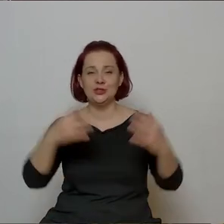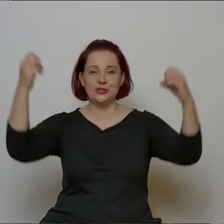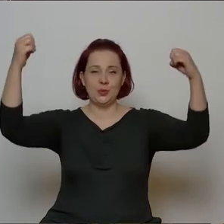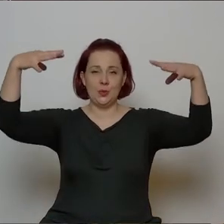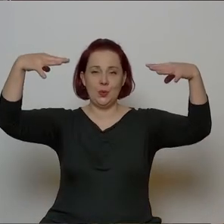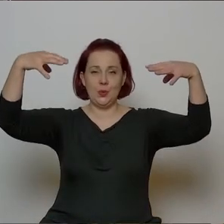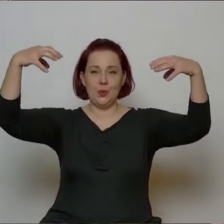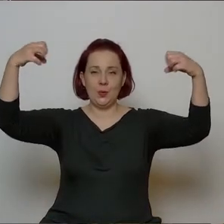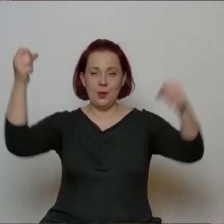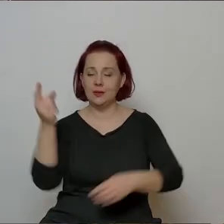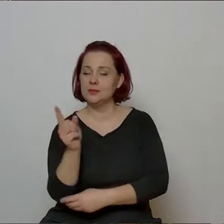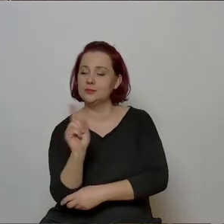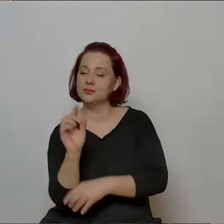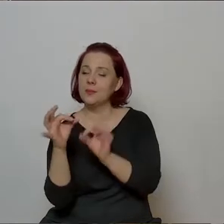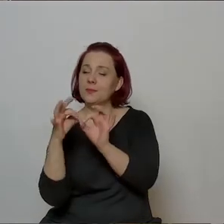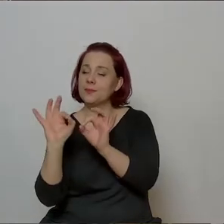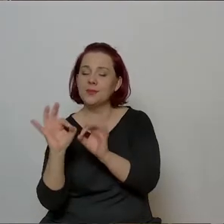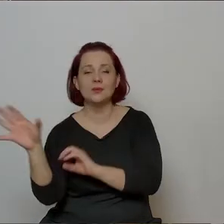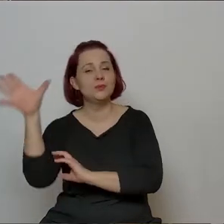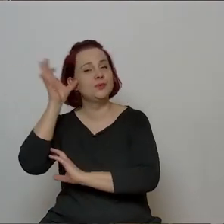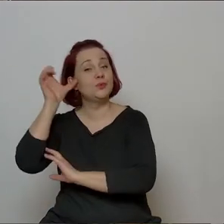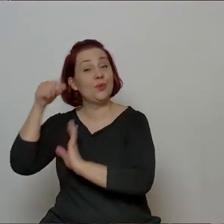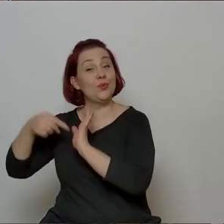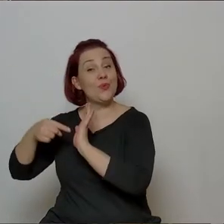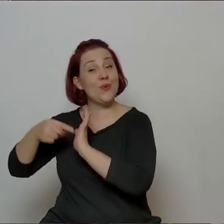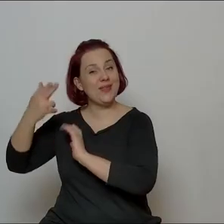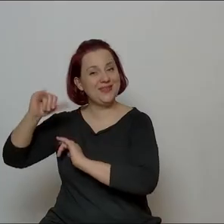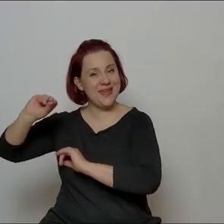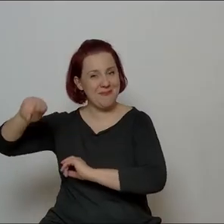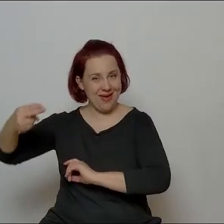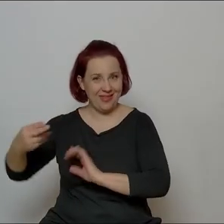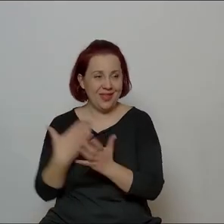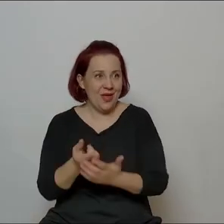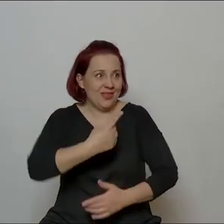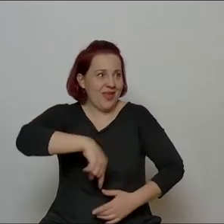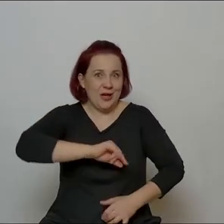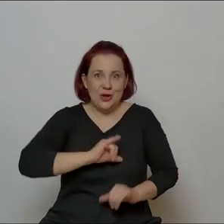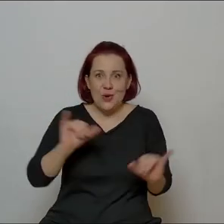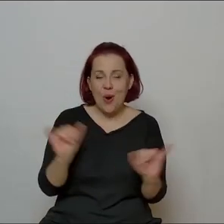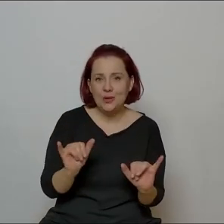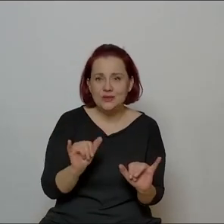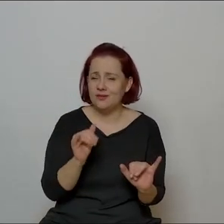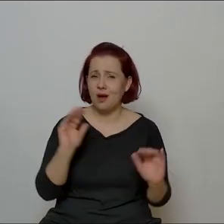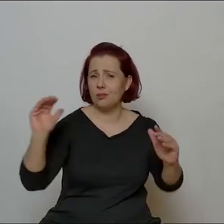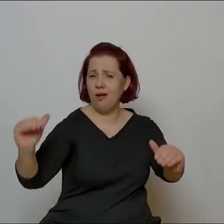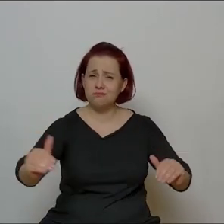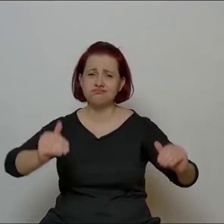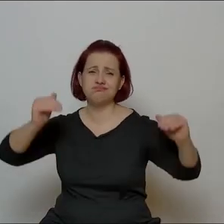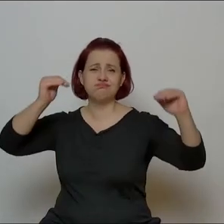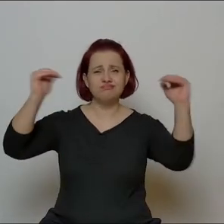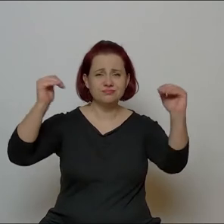świece zapalały się, słuchało niemena. Czyli nasza rozrywka była z bardzo wysokiej półki,